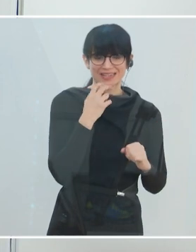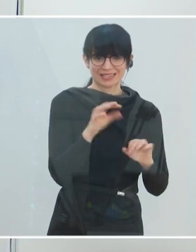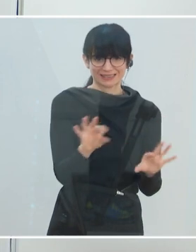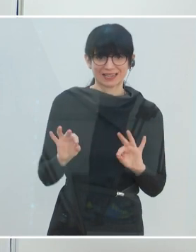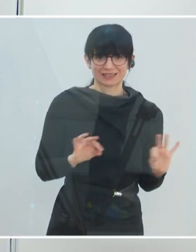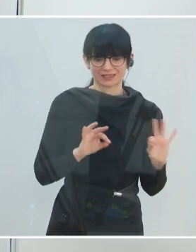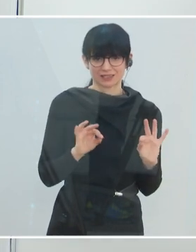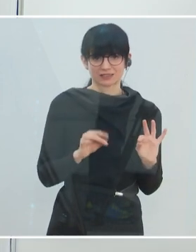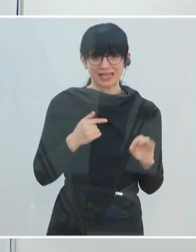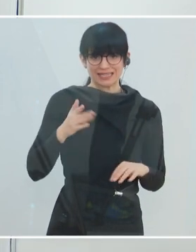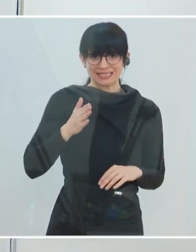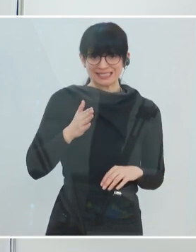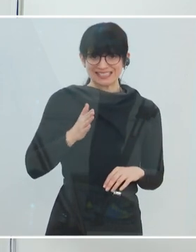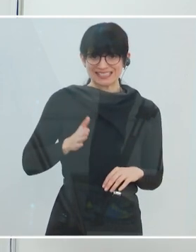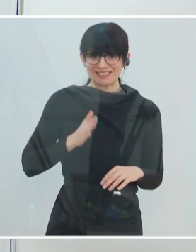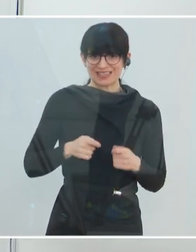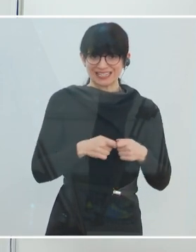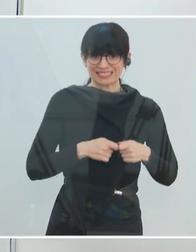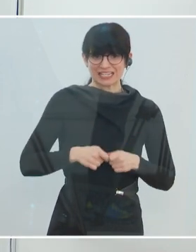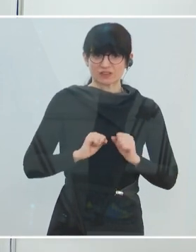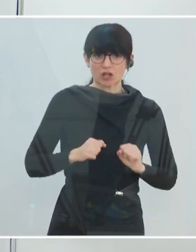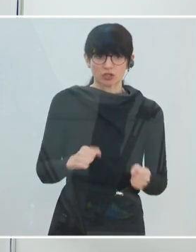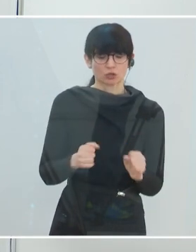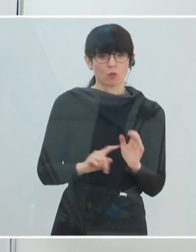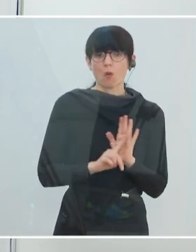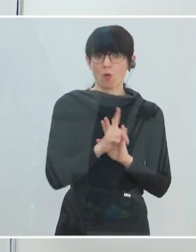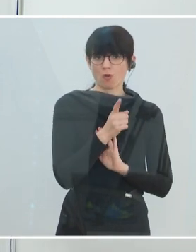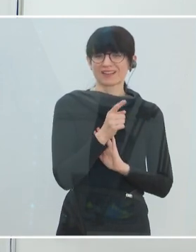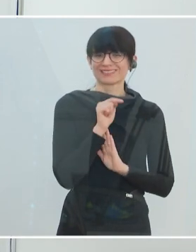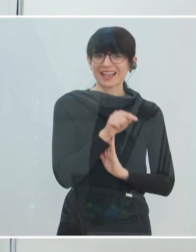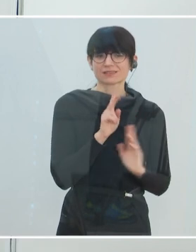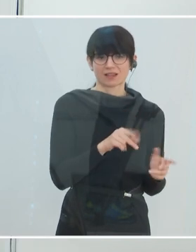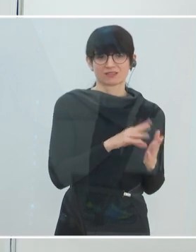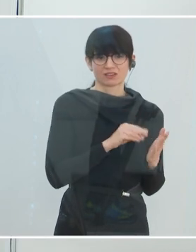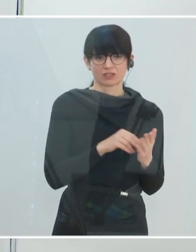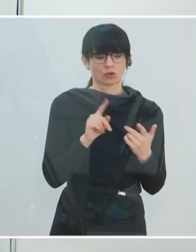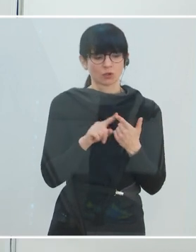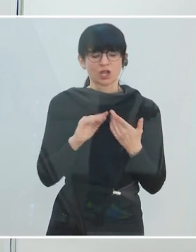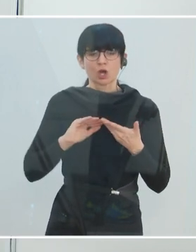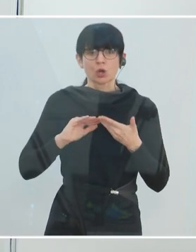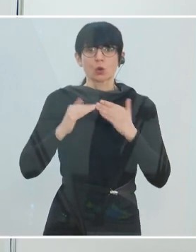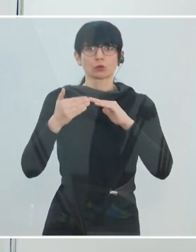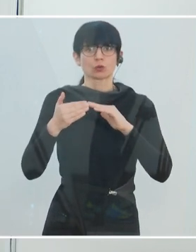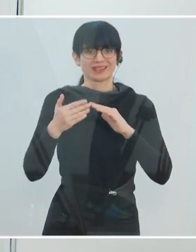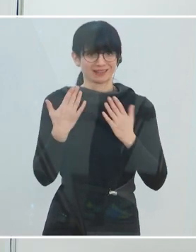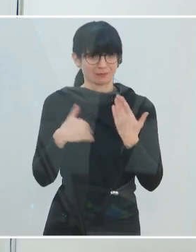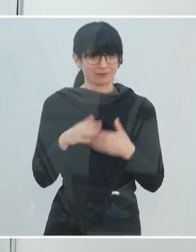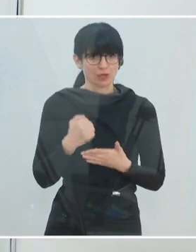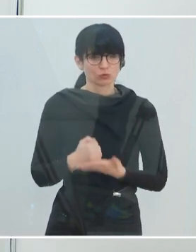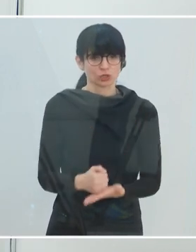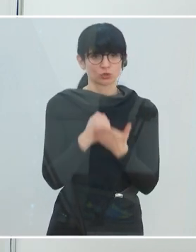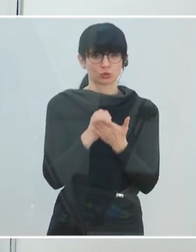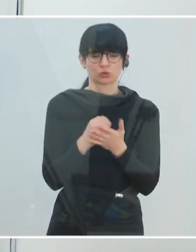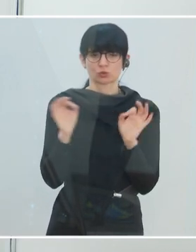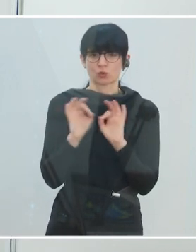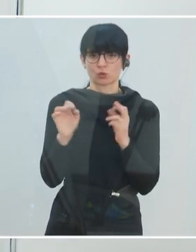hohes zivilgesellschaftliches Engagement in Österreich und das zum Beispiel zu nutzen oder Communities zu unterstützen oder alle